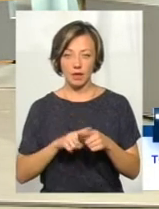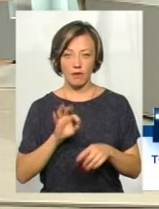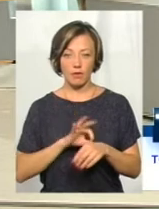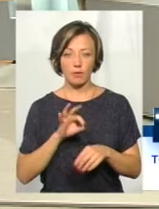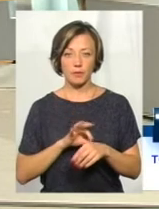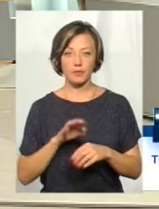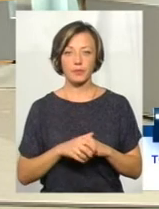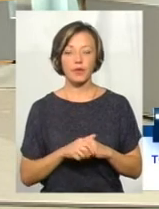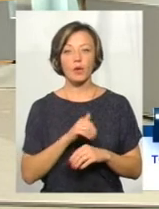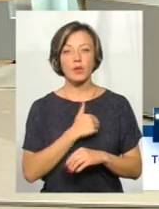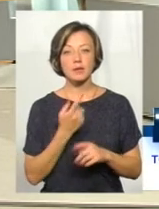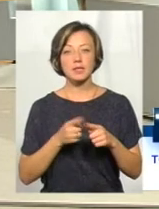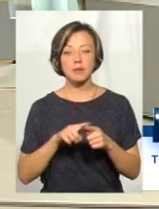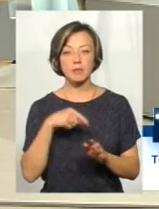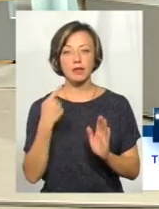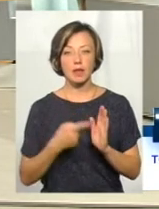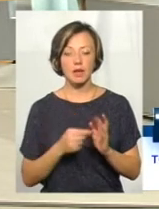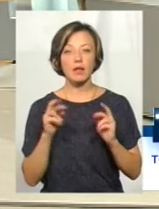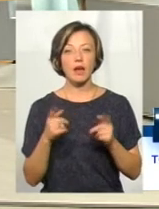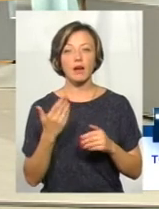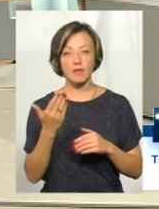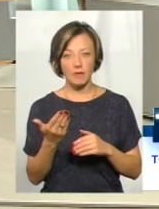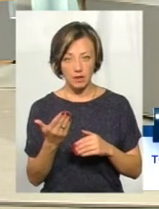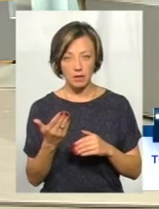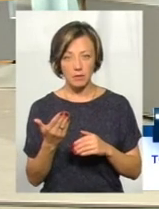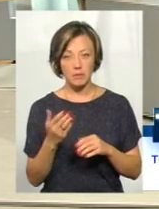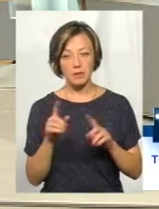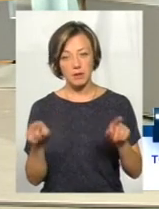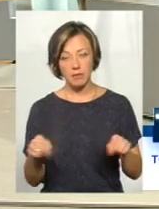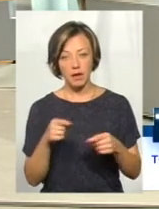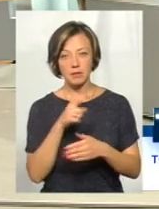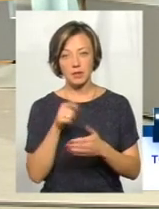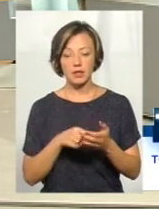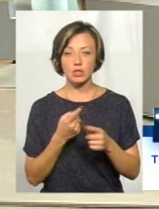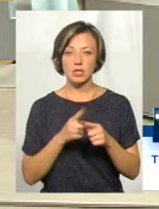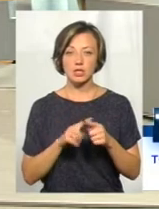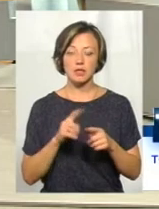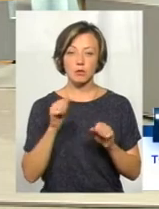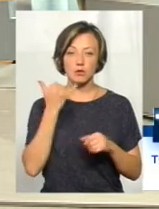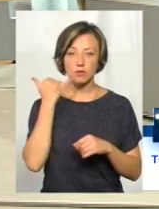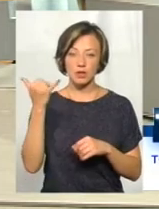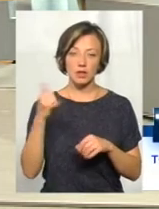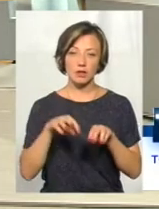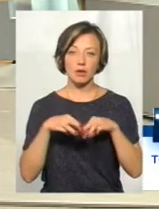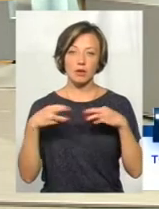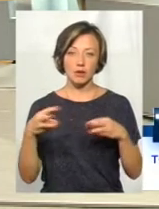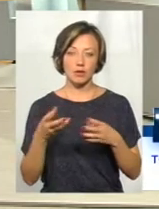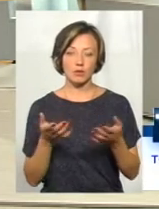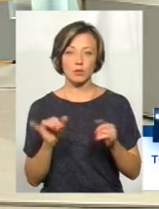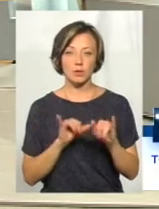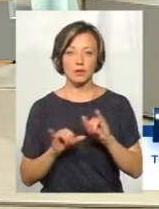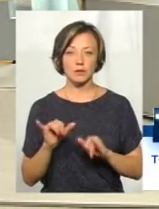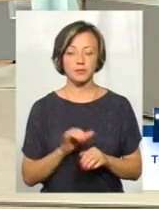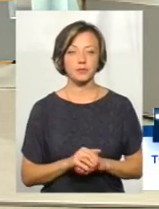От я би хотіла, чи ви ставите таке питання, чи це гарячу лінію, може би, ви озвучили. Ми